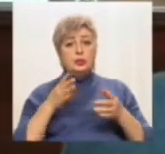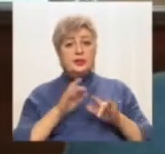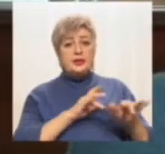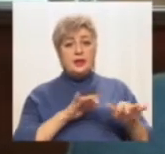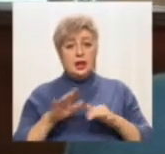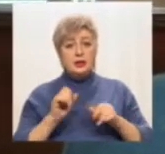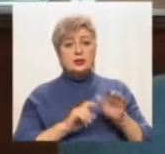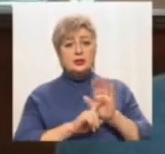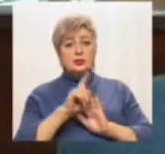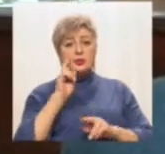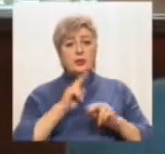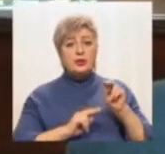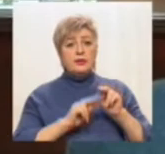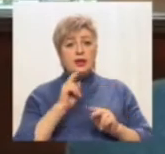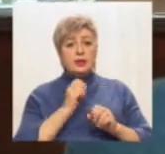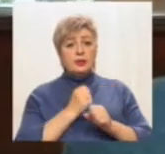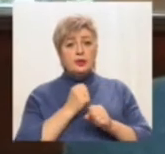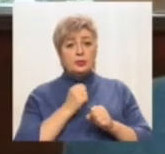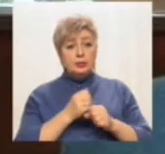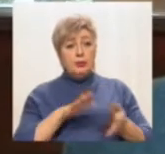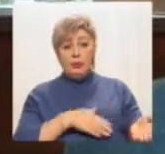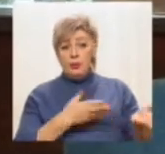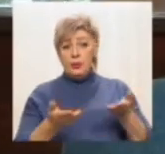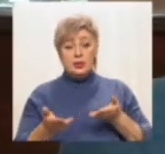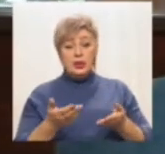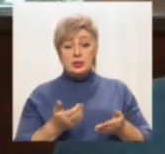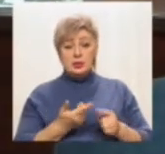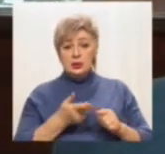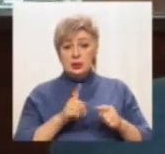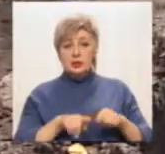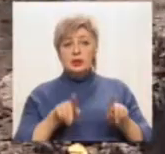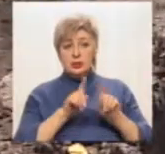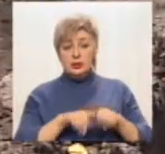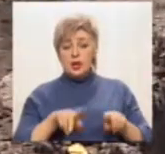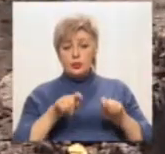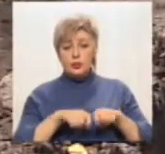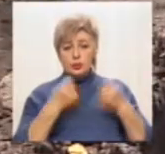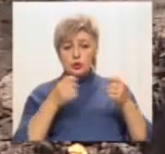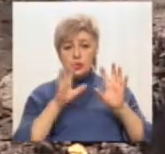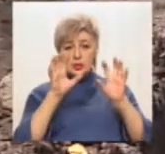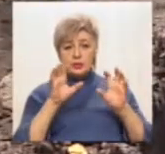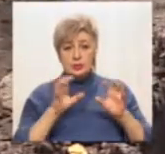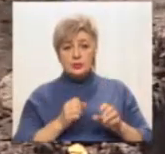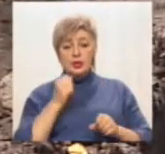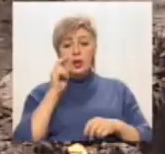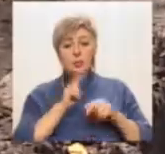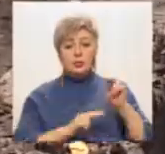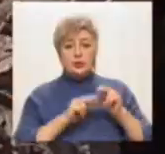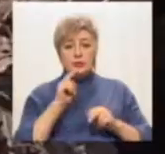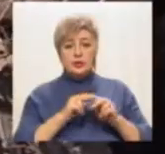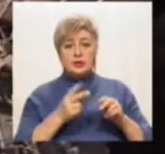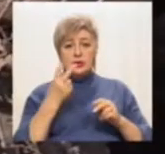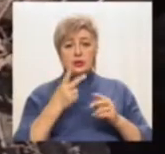Кажіть, будь ласка, чи не є це з ухвалим порушенням закону? Будівництво двох машин безперервного леття